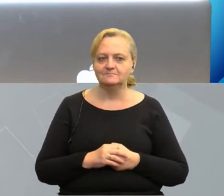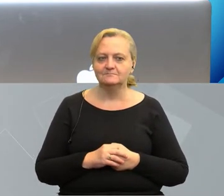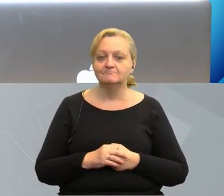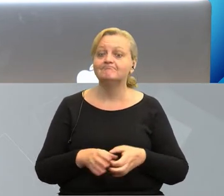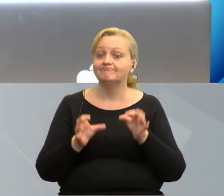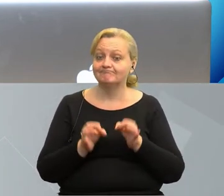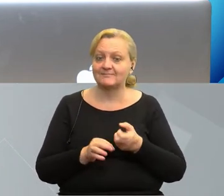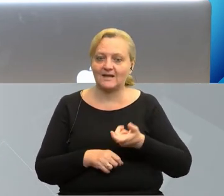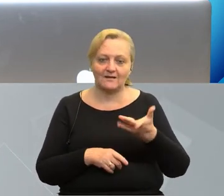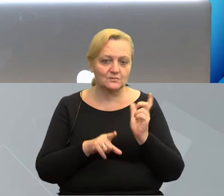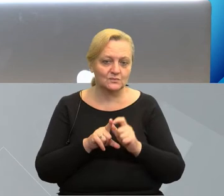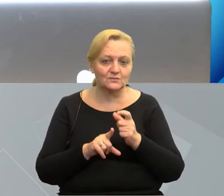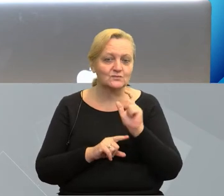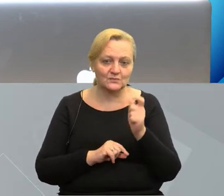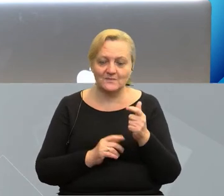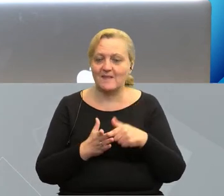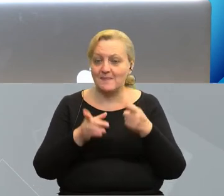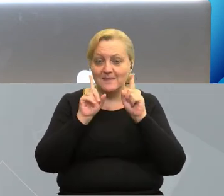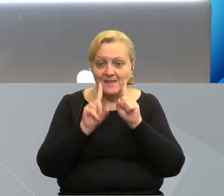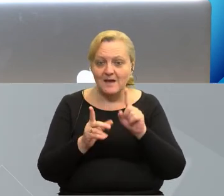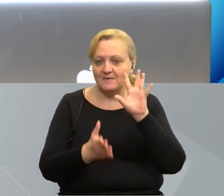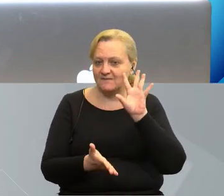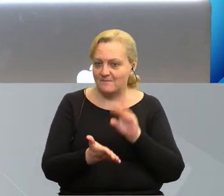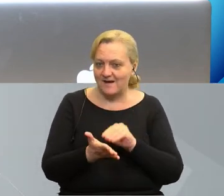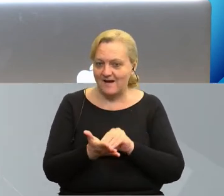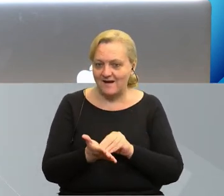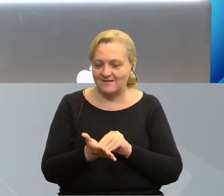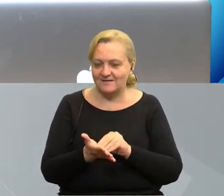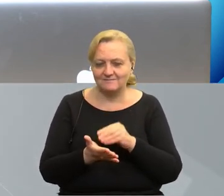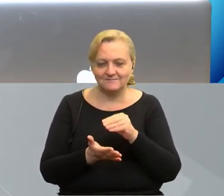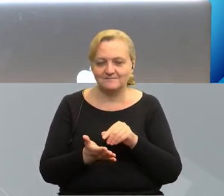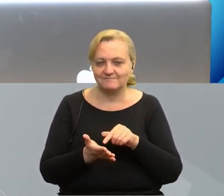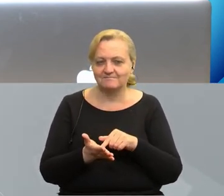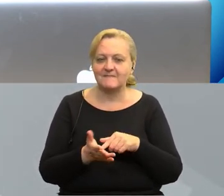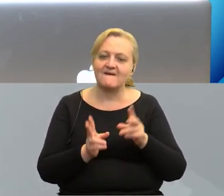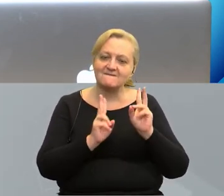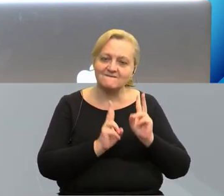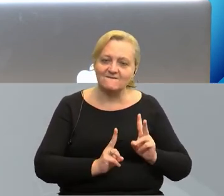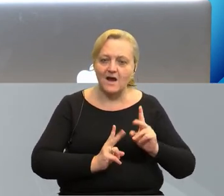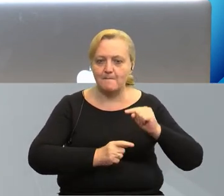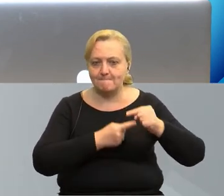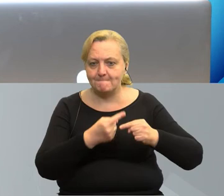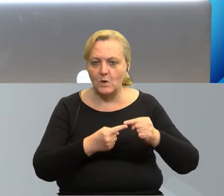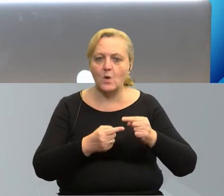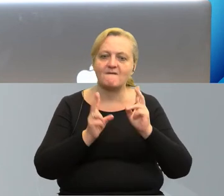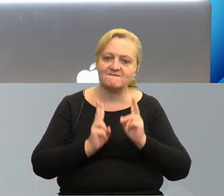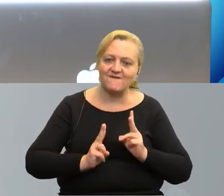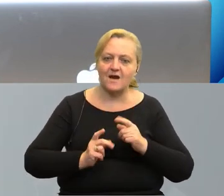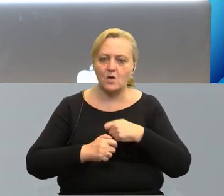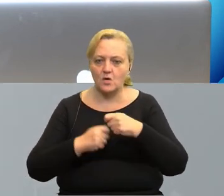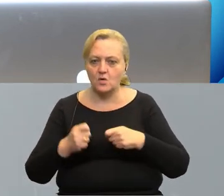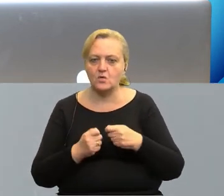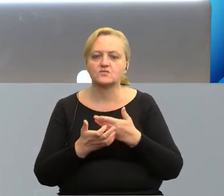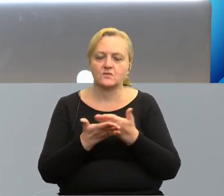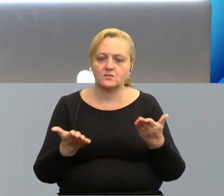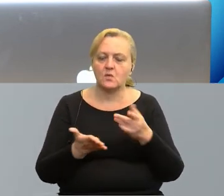Teraz kilka słów o tym, co tak naprawdę w praktyce, w konkretnych produktach, konkretnych rozwiązaniach udało